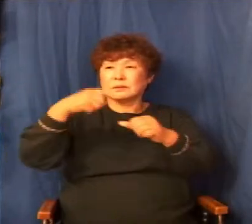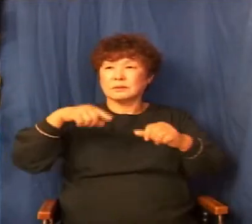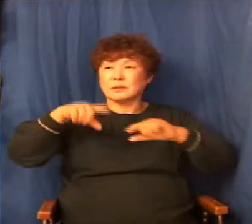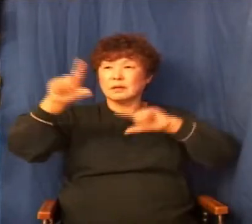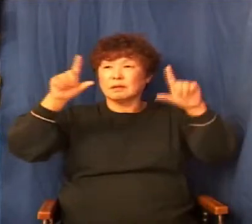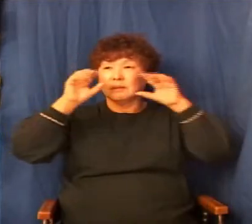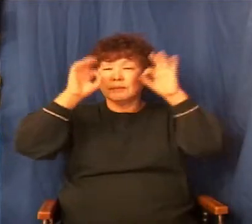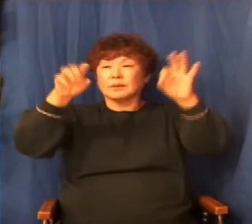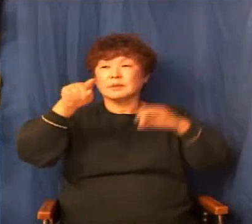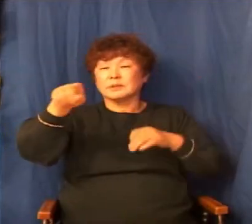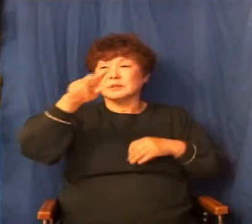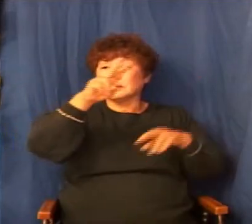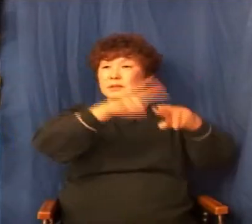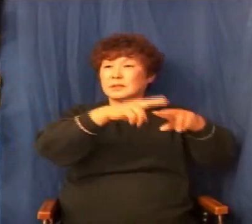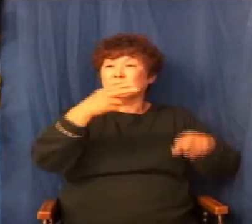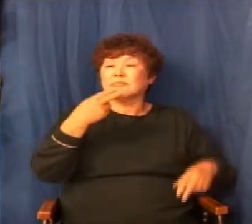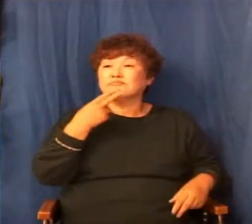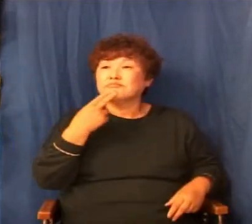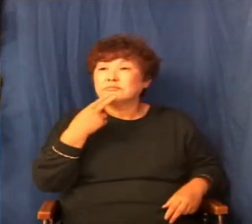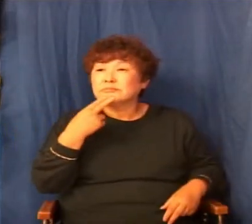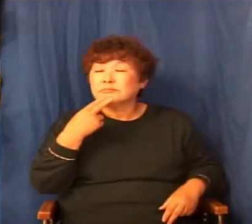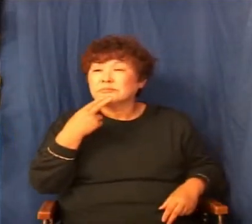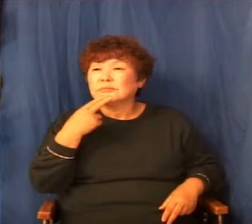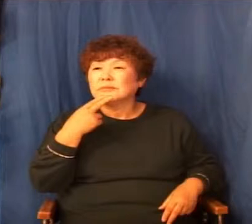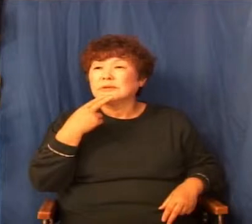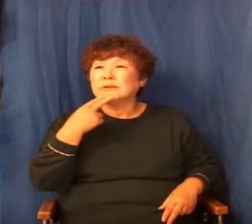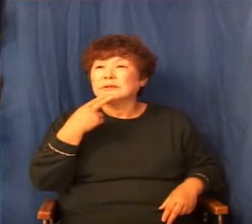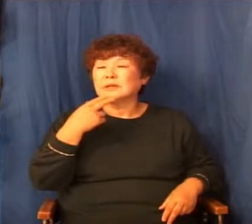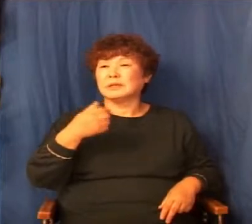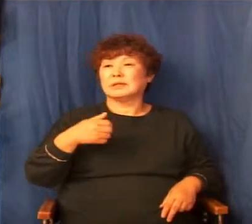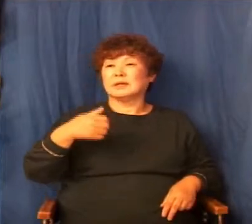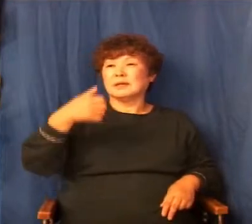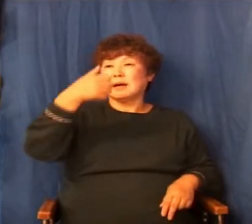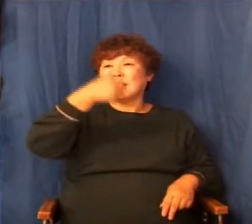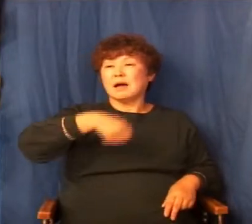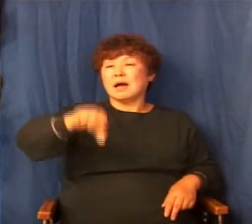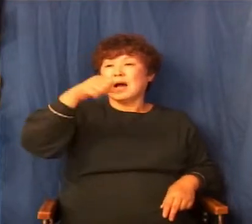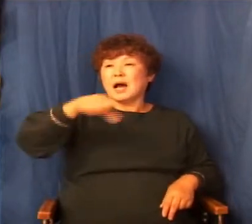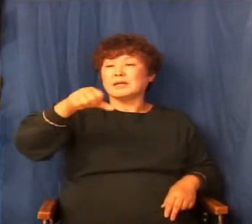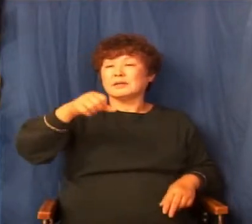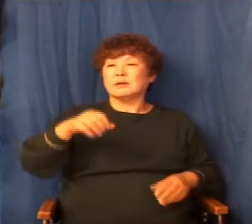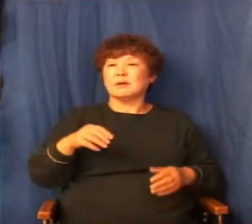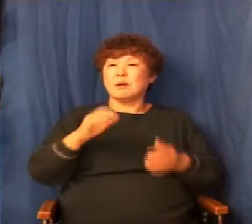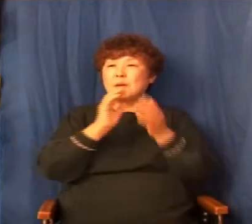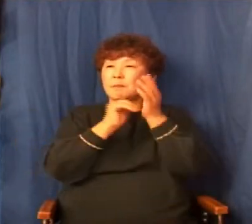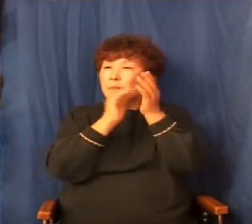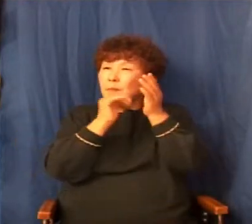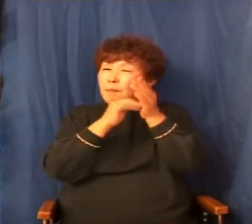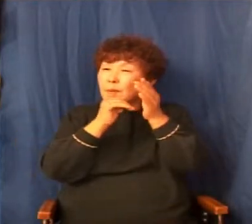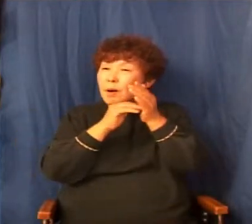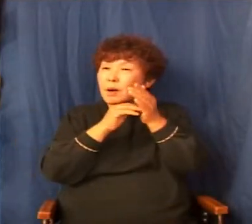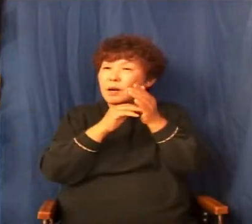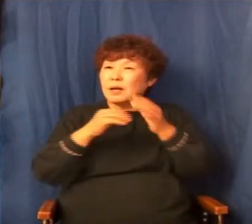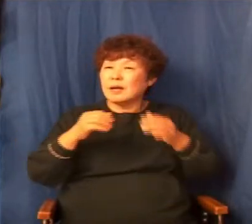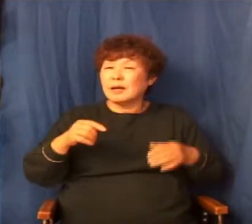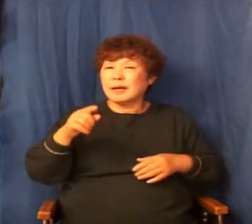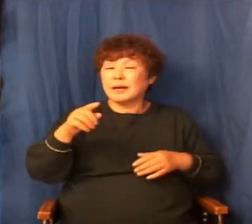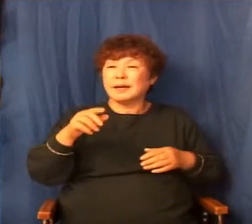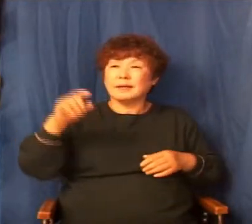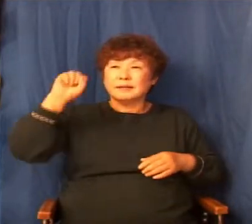요나단은 거기에 없는 거예요. 요나단 몰래 지금 출정을 나온 겁니다. 그런 상황에서